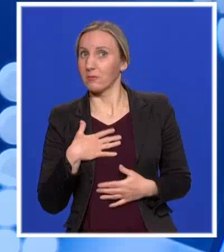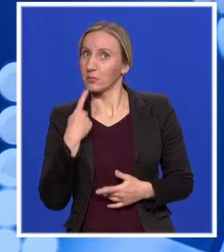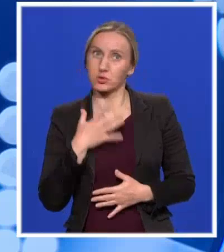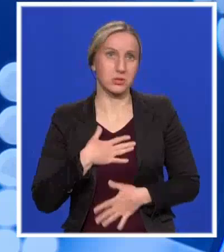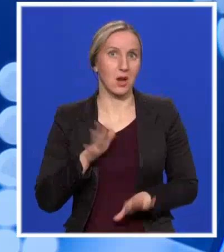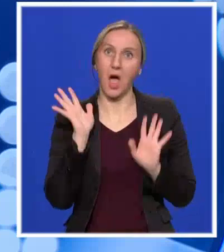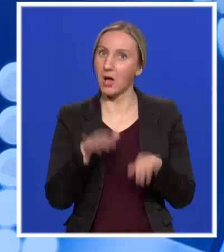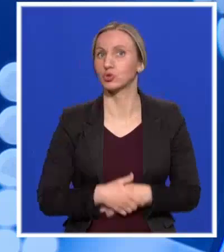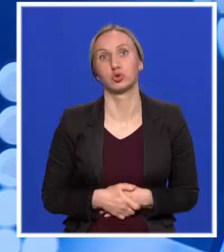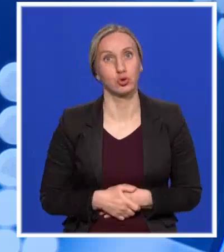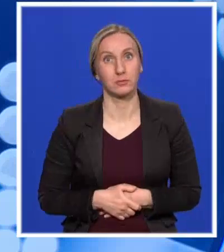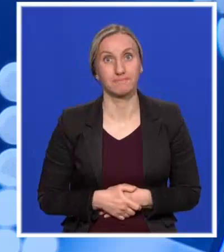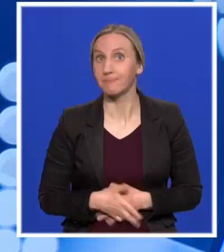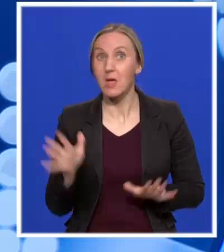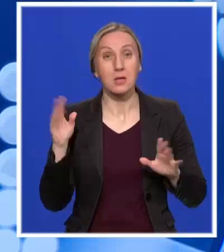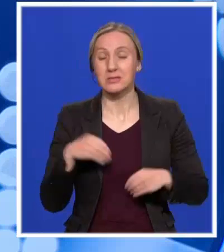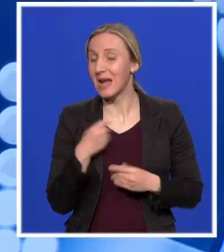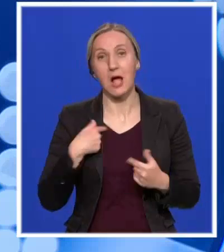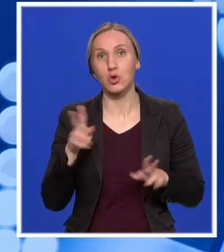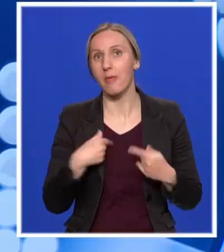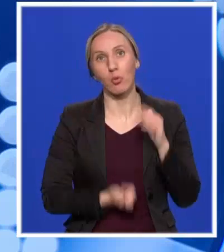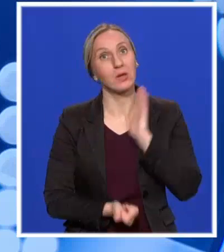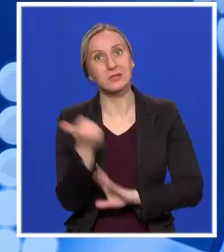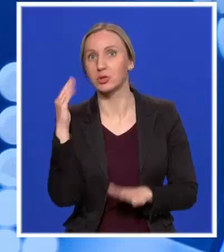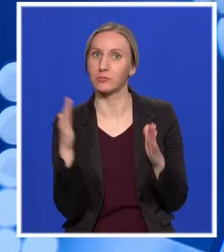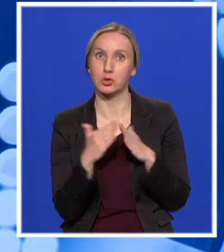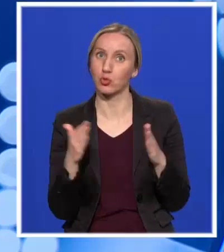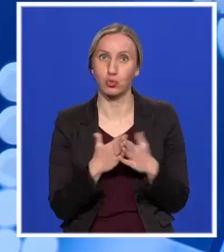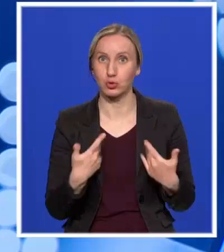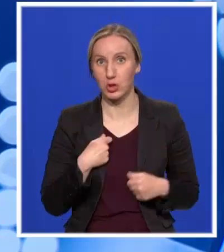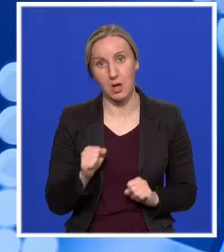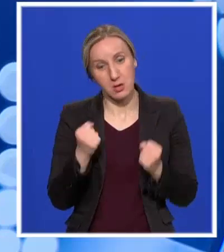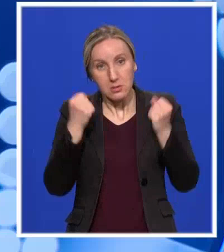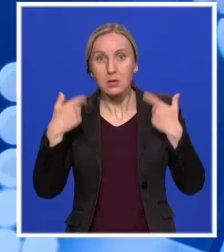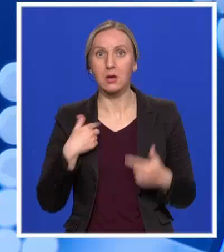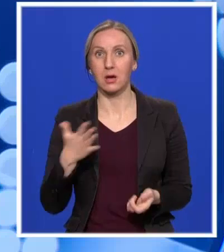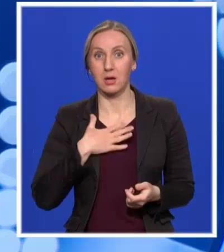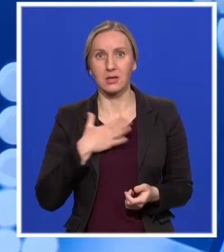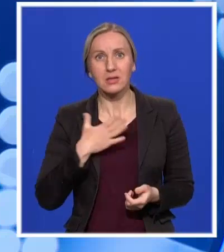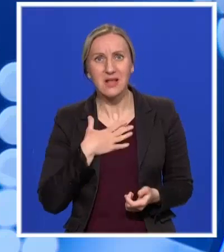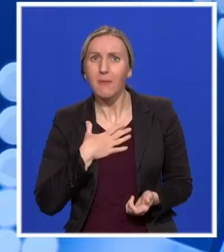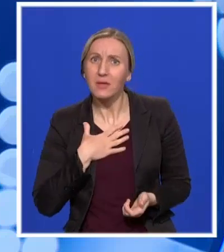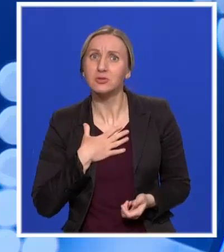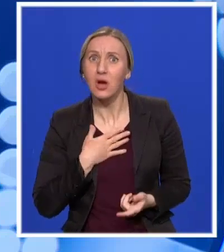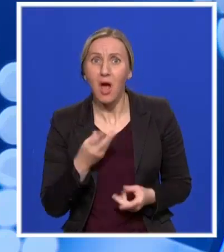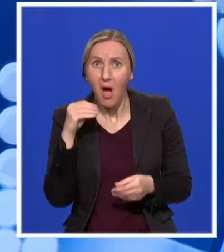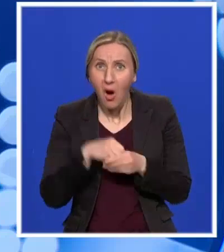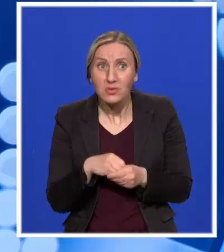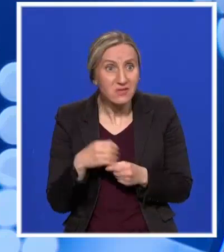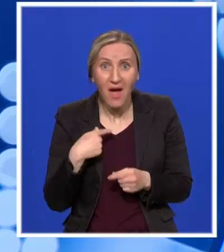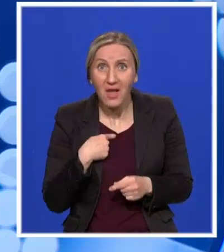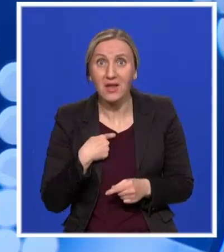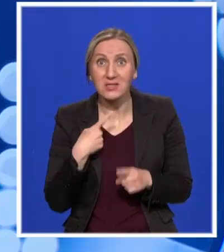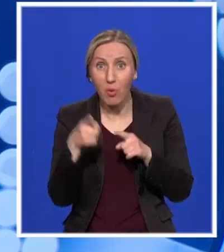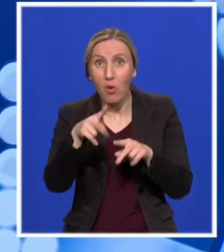reći će, je užasno što sad ne mogu da izađemo u ovo vreme ili ono vreme. Ali kad pogledate da se time može da štiti nečiji život, onda je zaista to najvažnije.